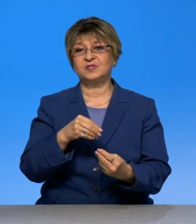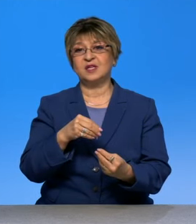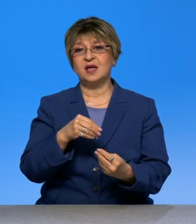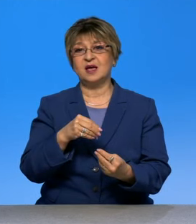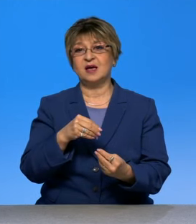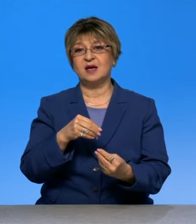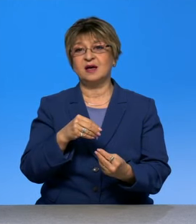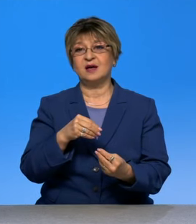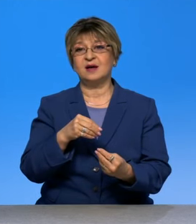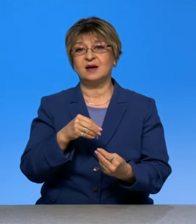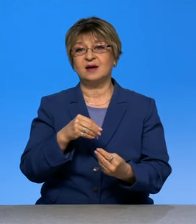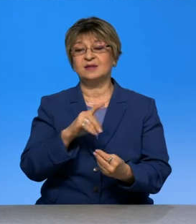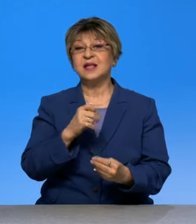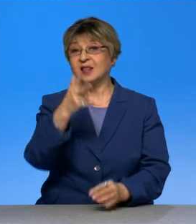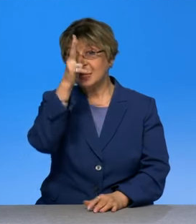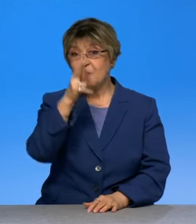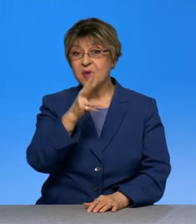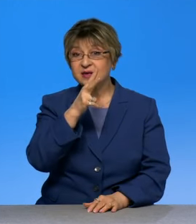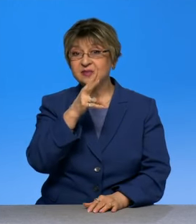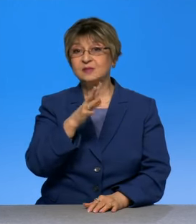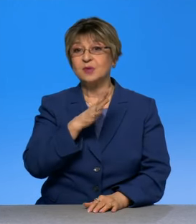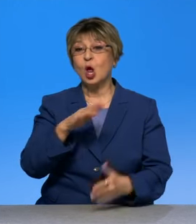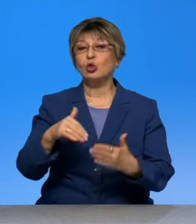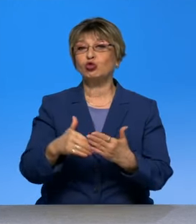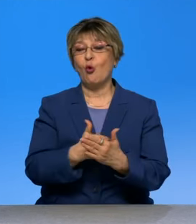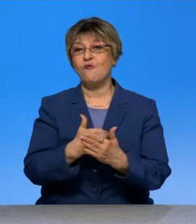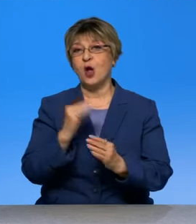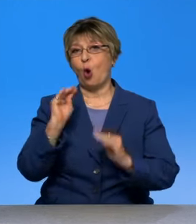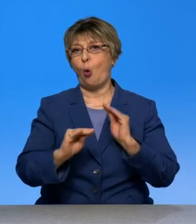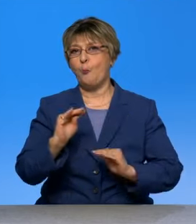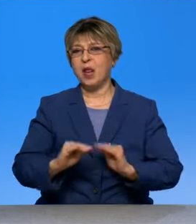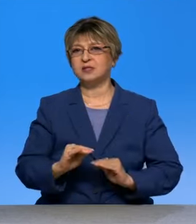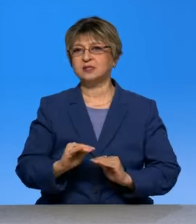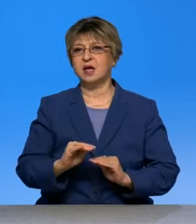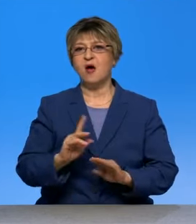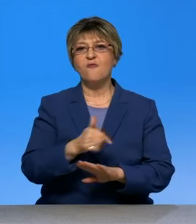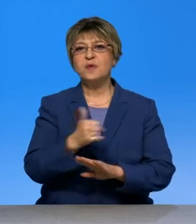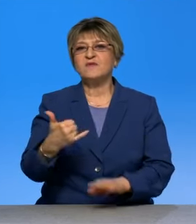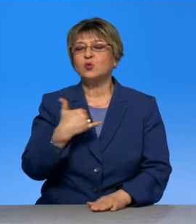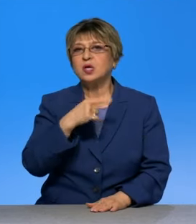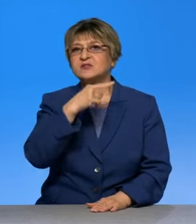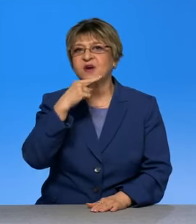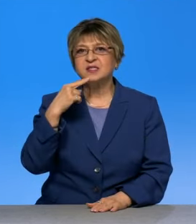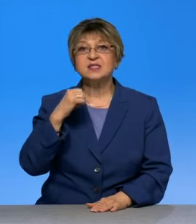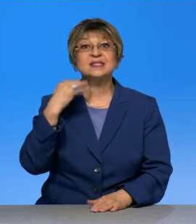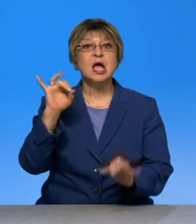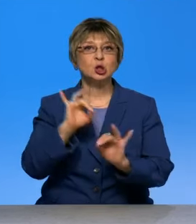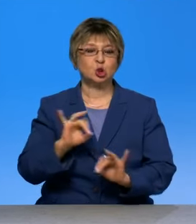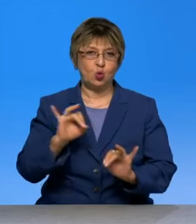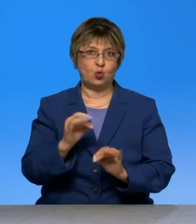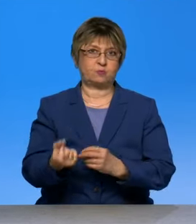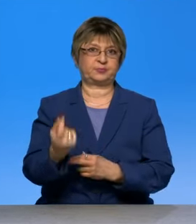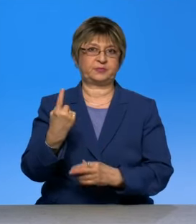обычно. За три месяца новый комплекс. Вот это тоже впервые у нас в России, за историю России быстро.